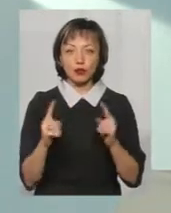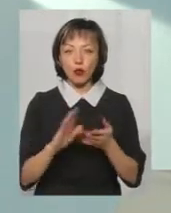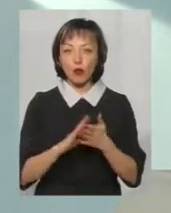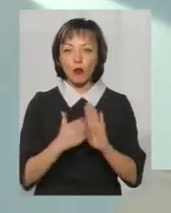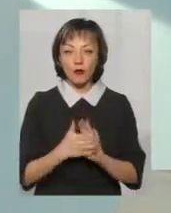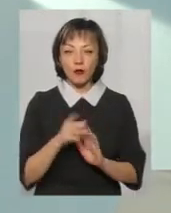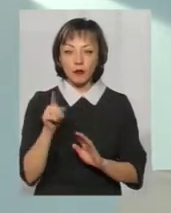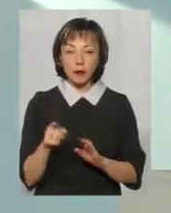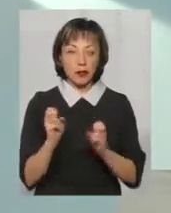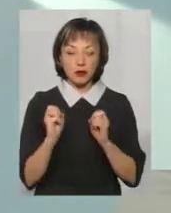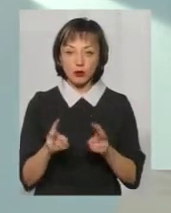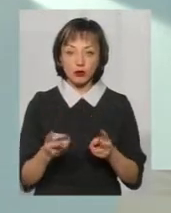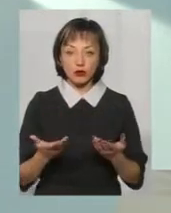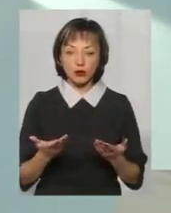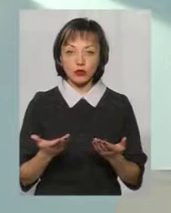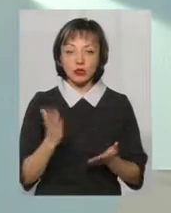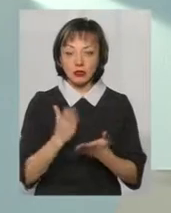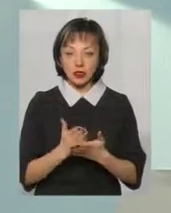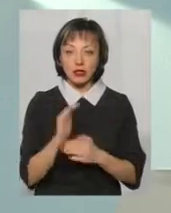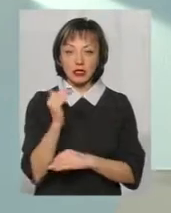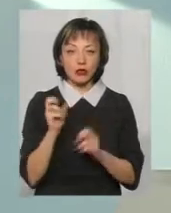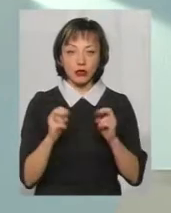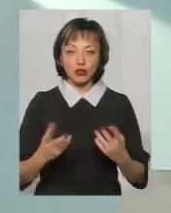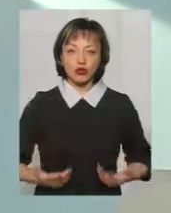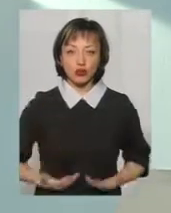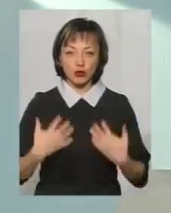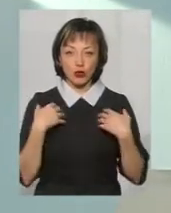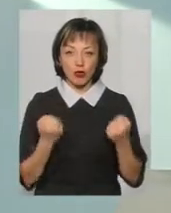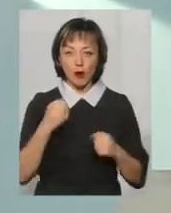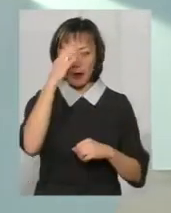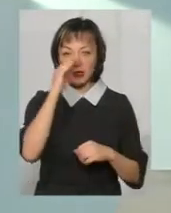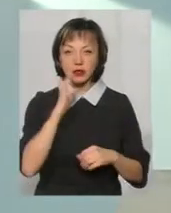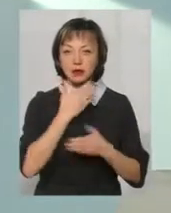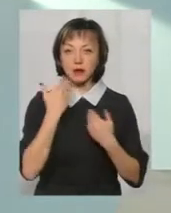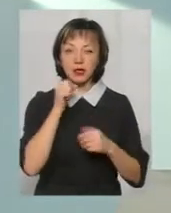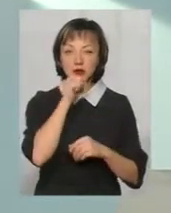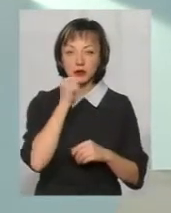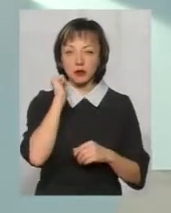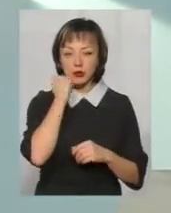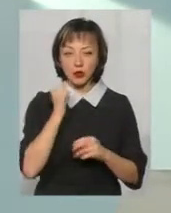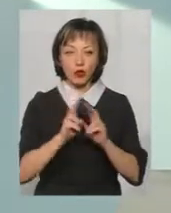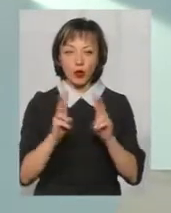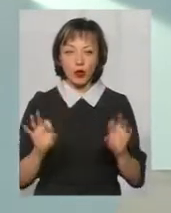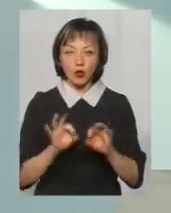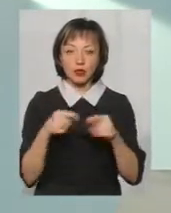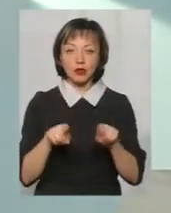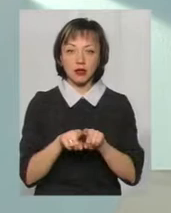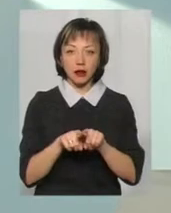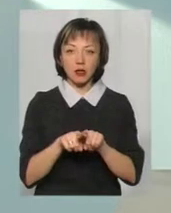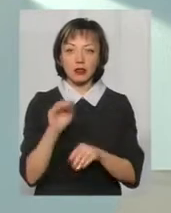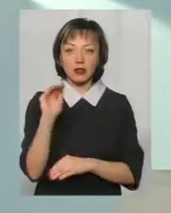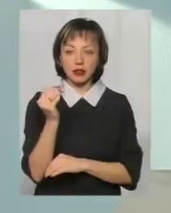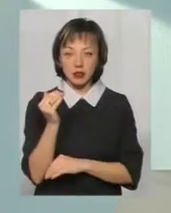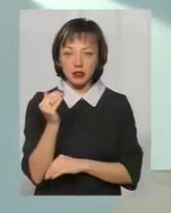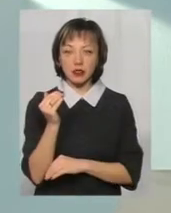умови, в яких знаходиться дитина, загрожують життю і здоров'ю. Батьків нема, ні дідусів, ні бабусів, нікого. Така дитина піде